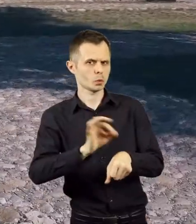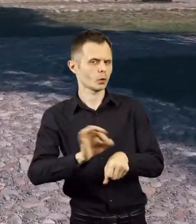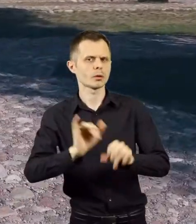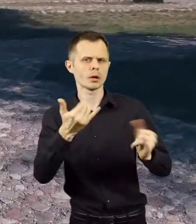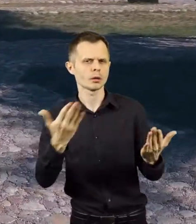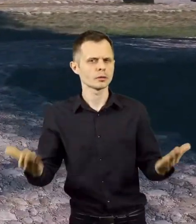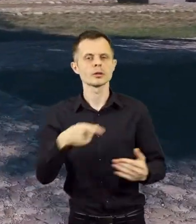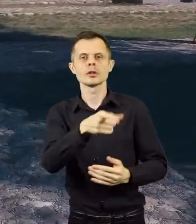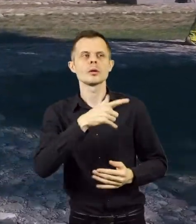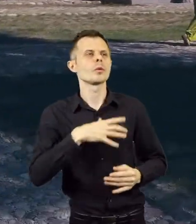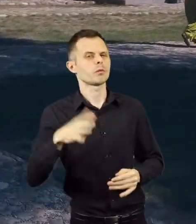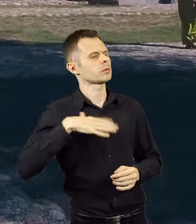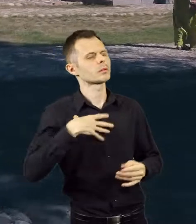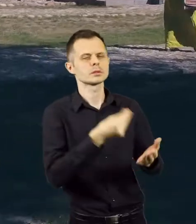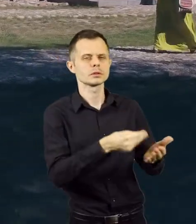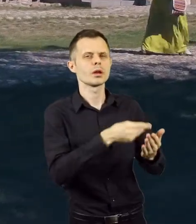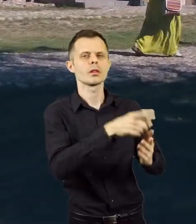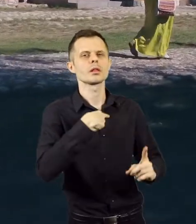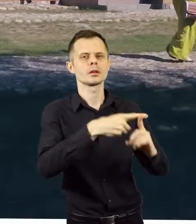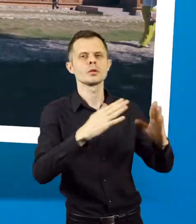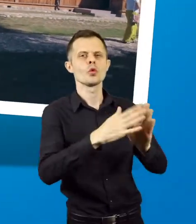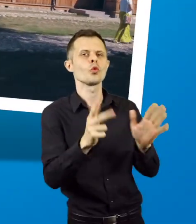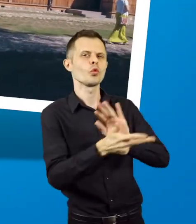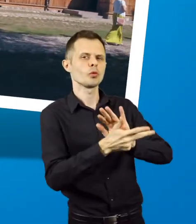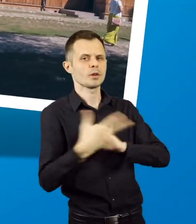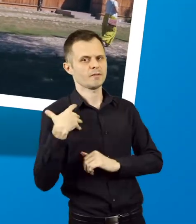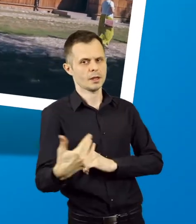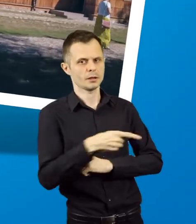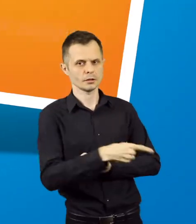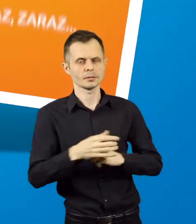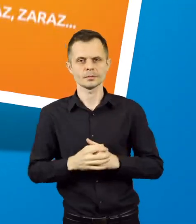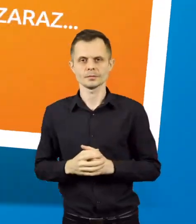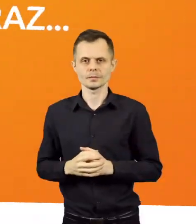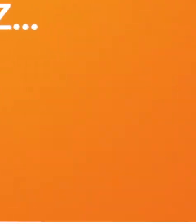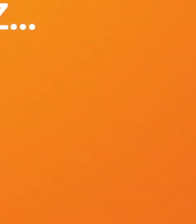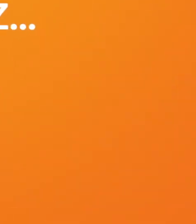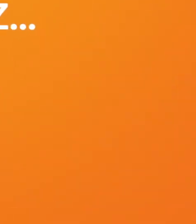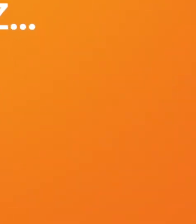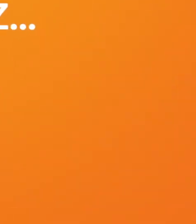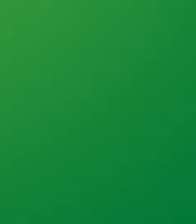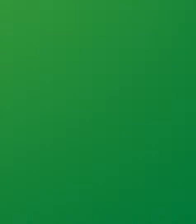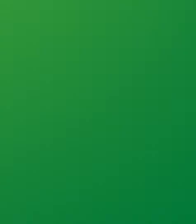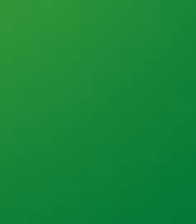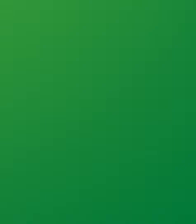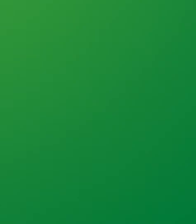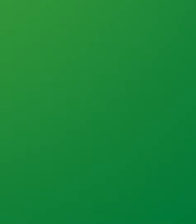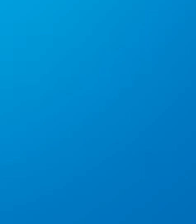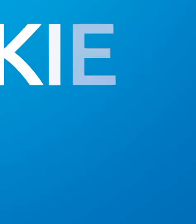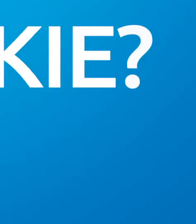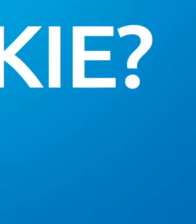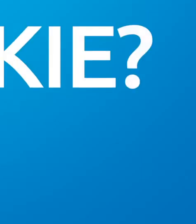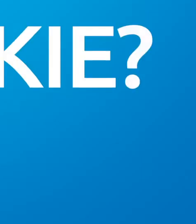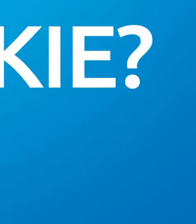projektu był cenny, zabytkowy, XVIII-wieczny kościół. Ale zaraz, zaraz! Co mają do tego